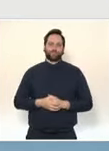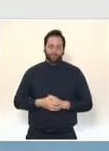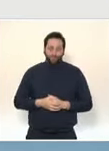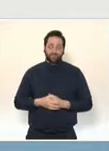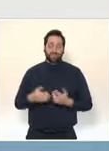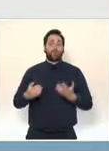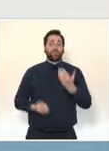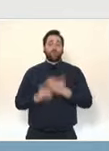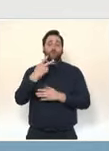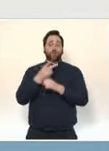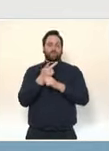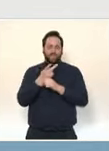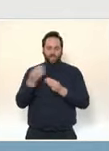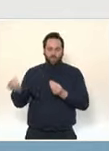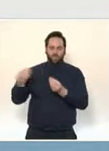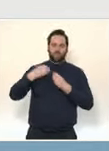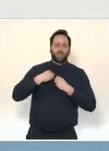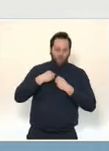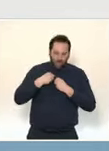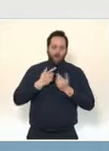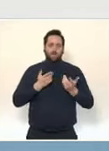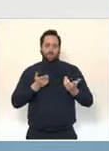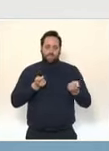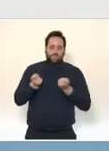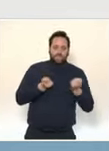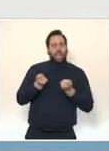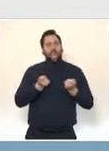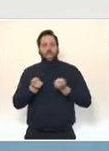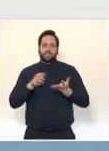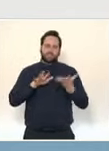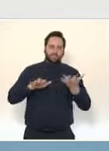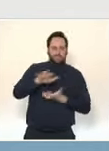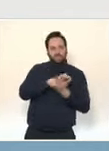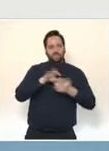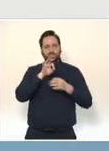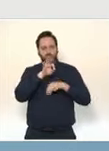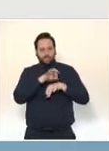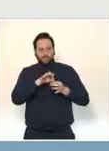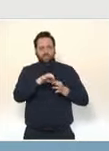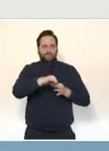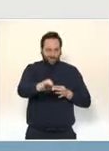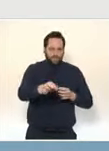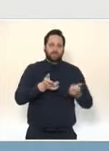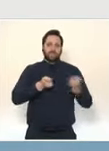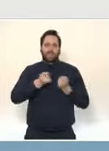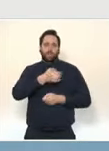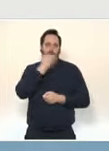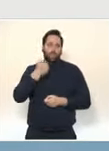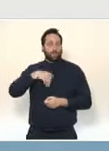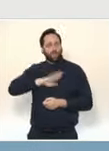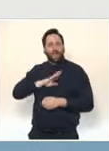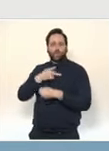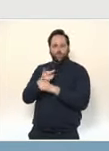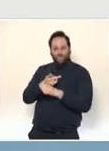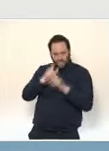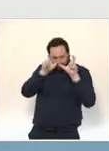'épidémie, alors que nous travaillons à pouvoir rouvrir progressivement les lieux de vie à compter de la mi-mai. Pour que les autotests